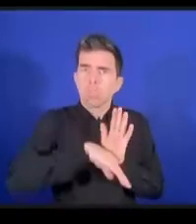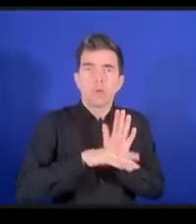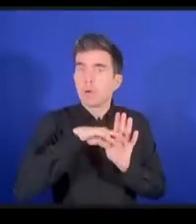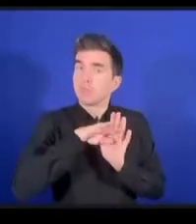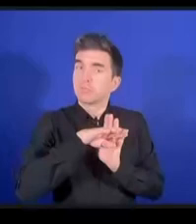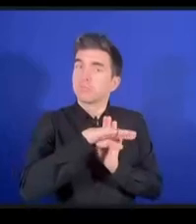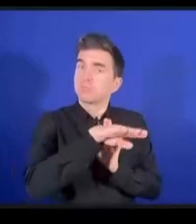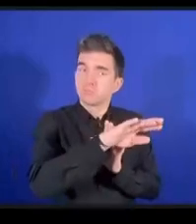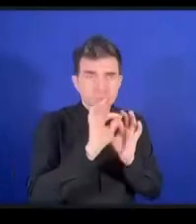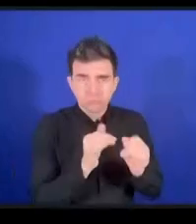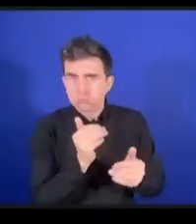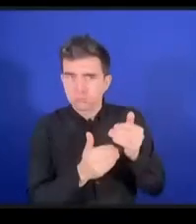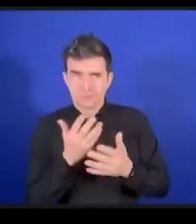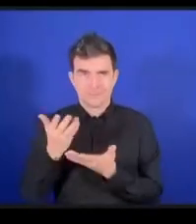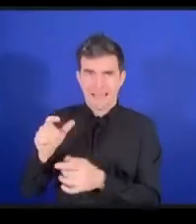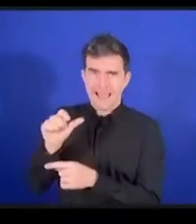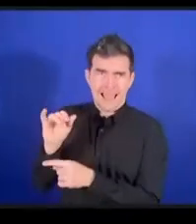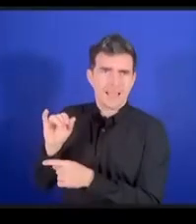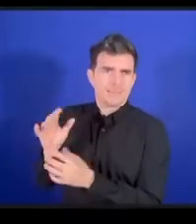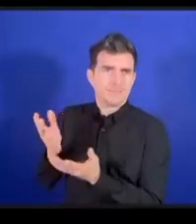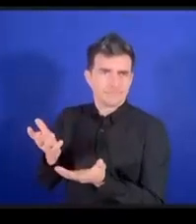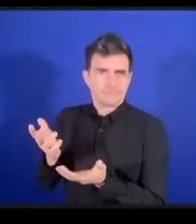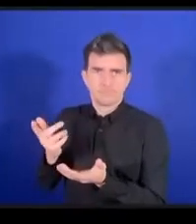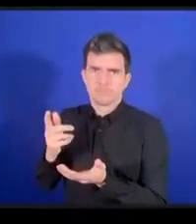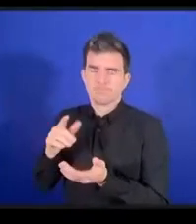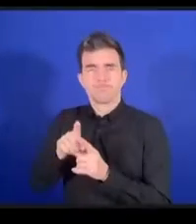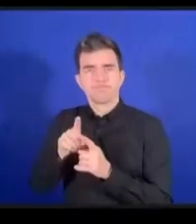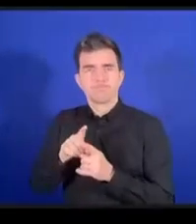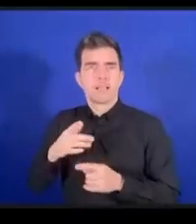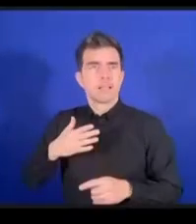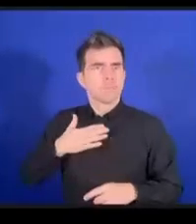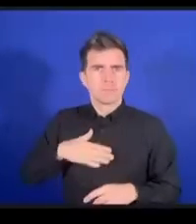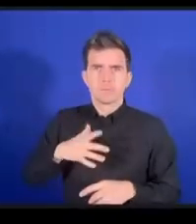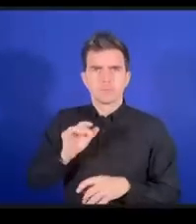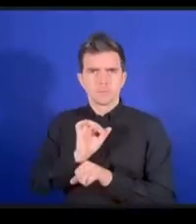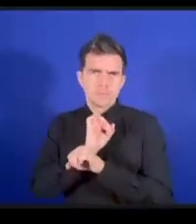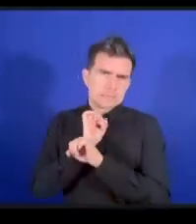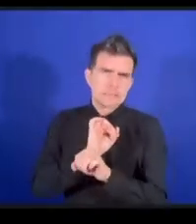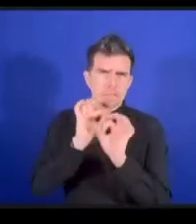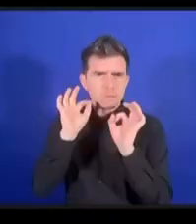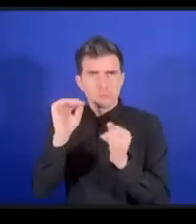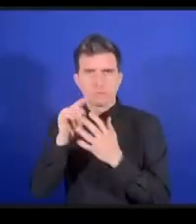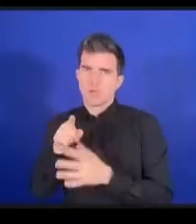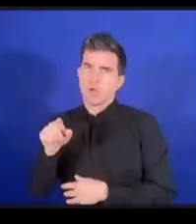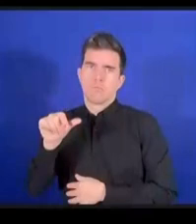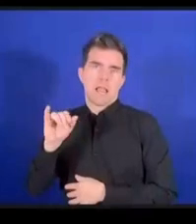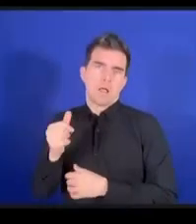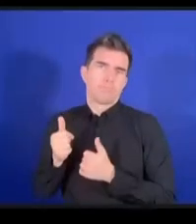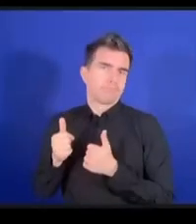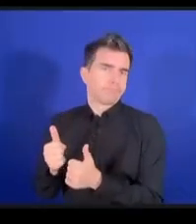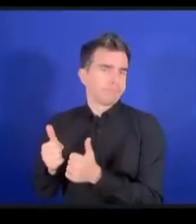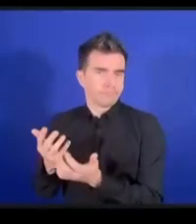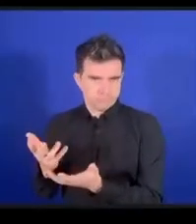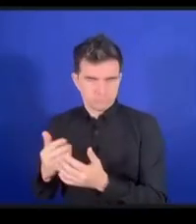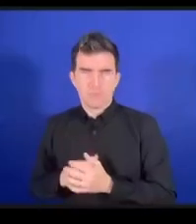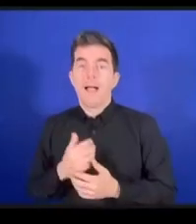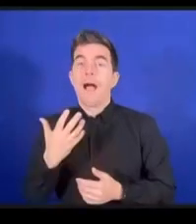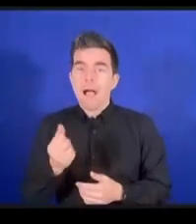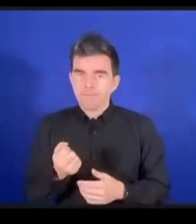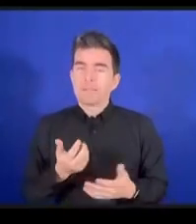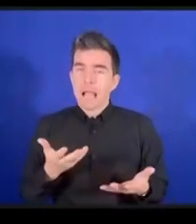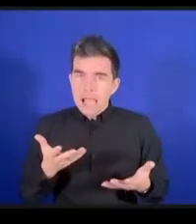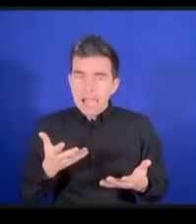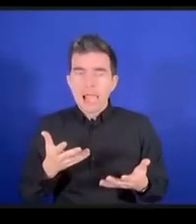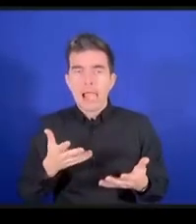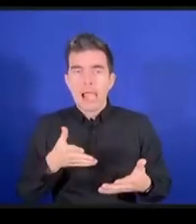ということを考えたときにはポジティブな側面がありますしかし課題もありますいい人対悪い人ということです